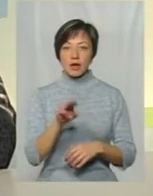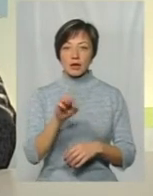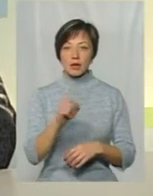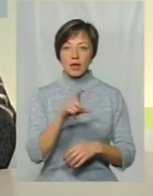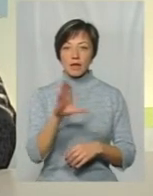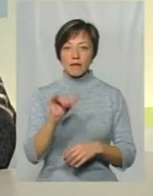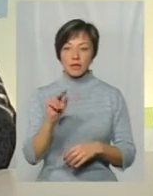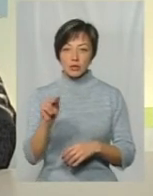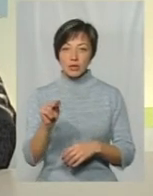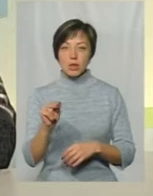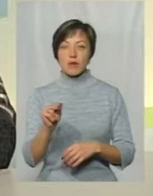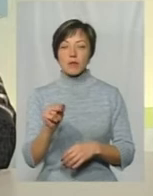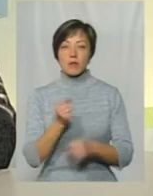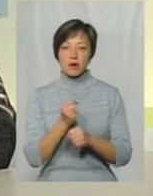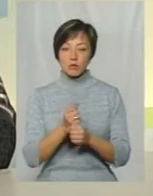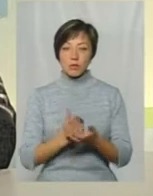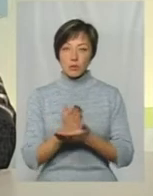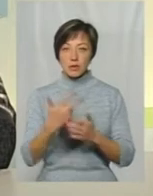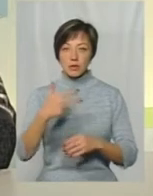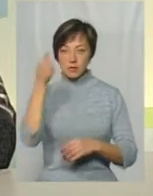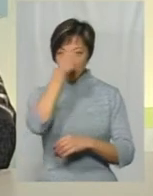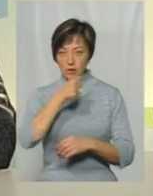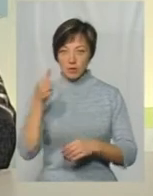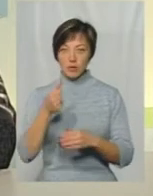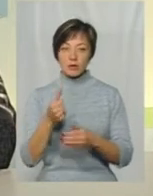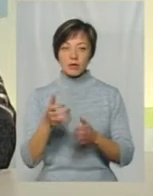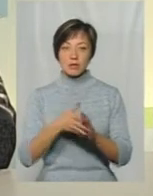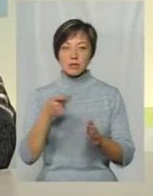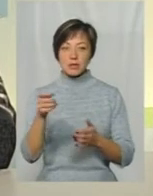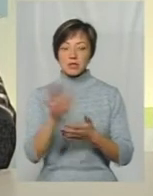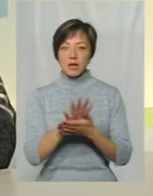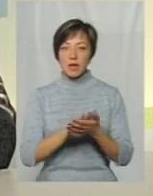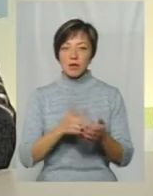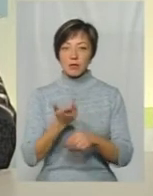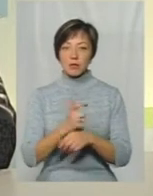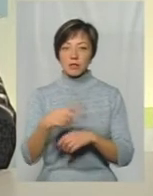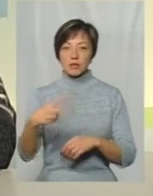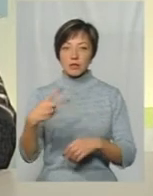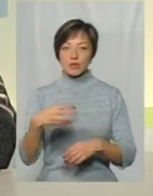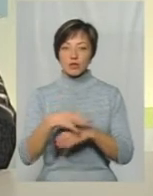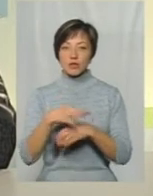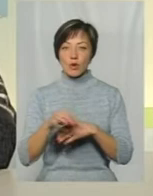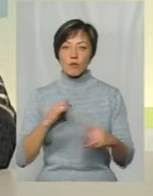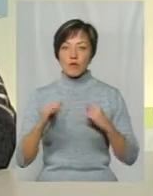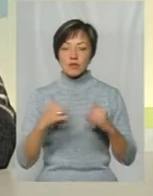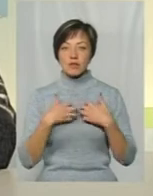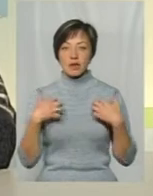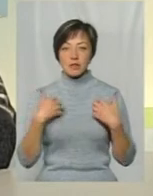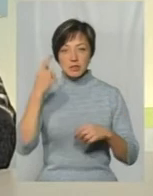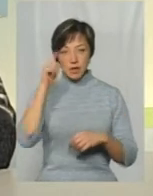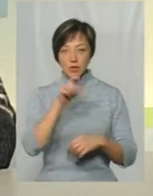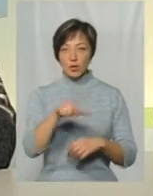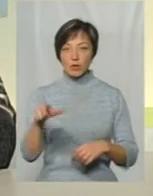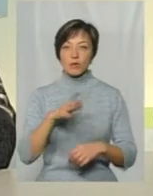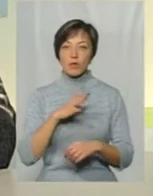вже 30 років працює на цій посаді І на нього було написано більше 20 заяв про жорстоке поведення з тваринами Ви знаєте, люди, які вже